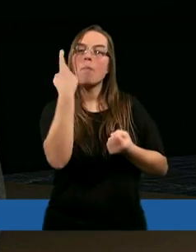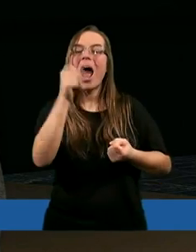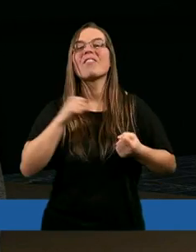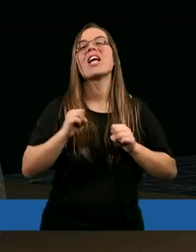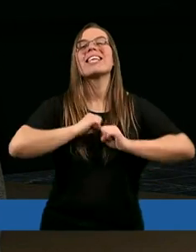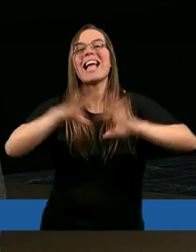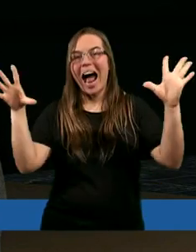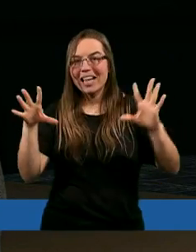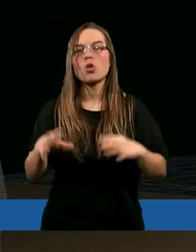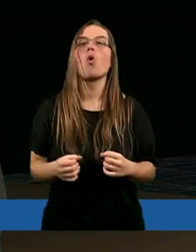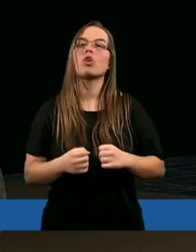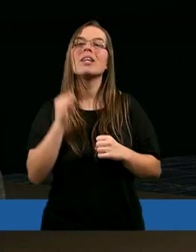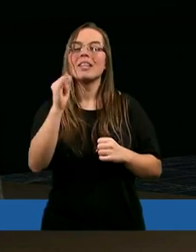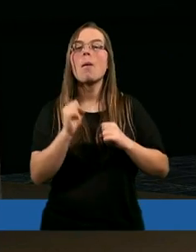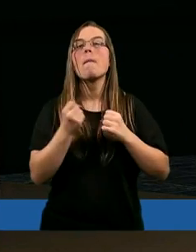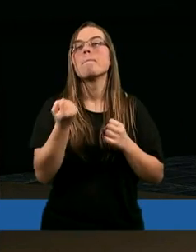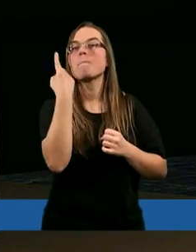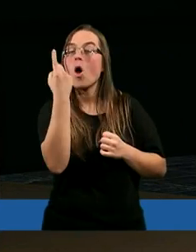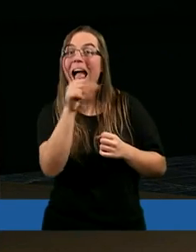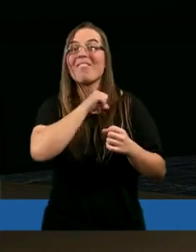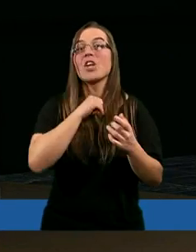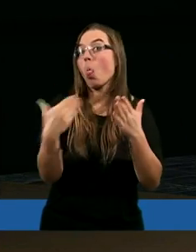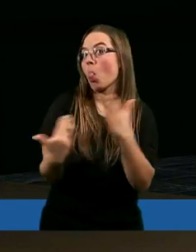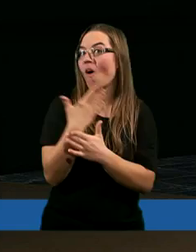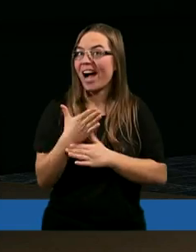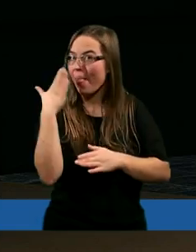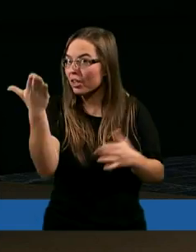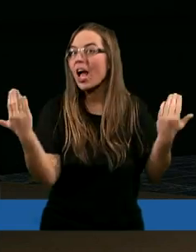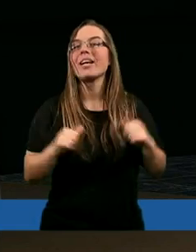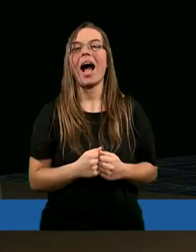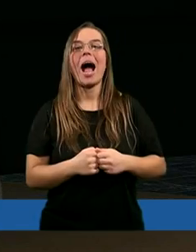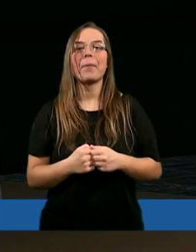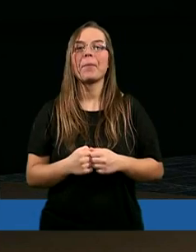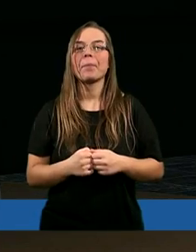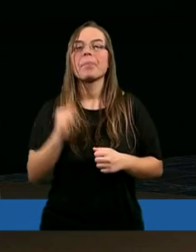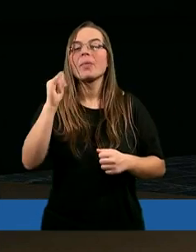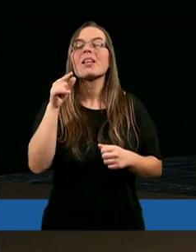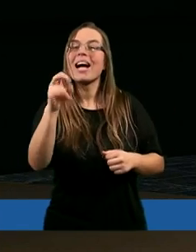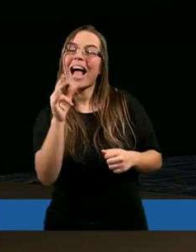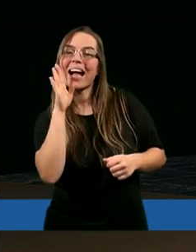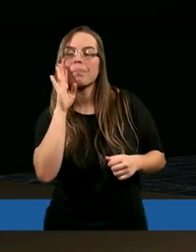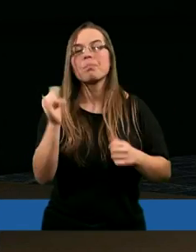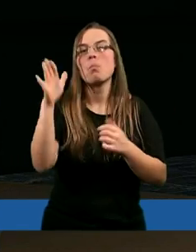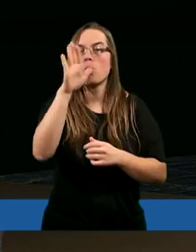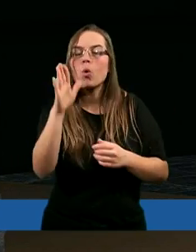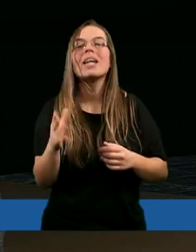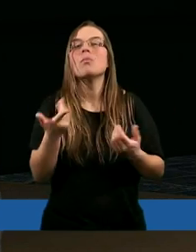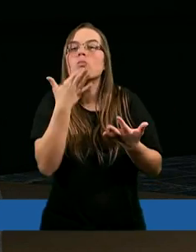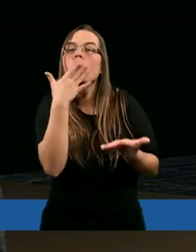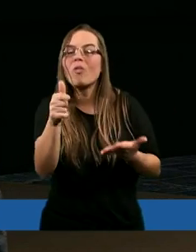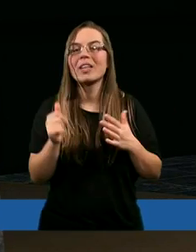jasność i pojawi się nowa nadzieja. I też tak jak Bóg tutaj